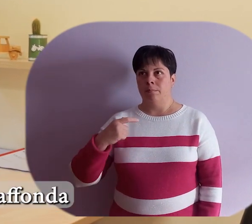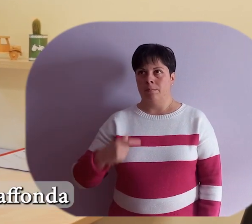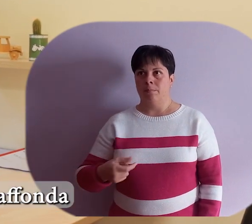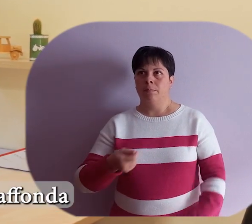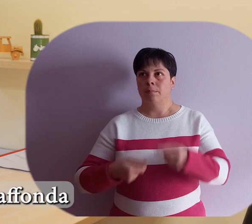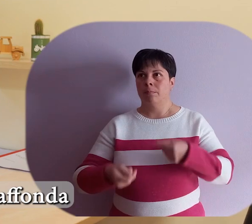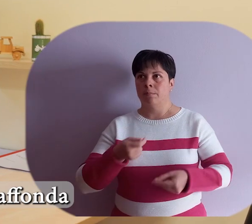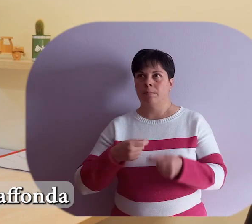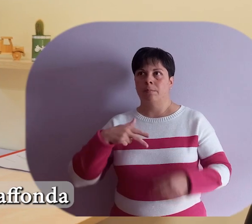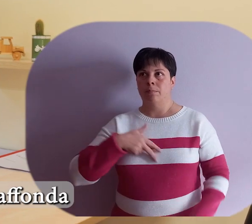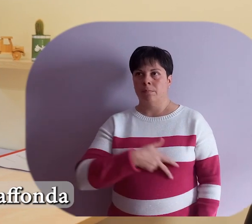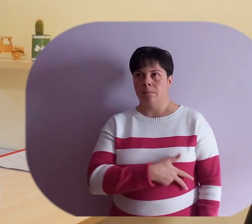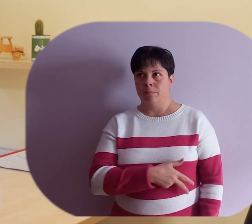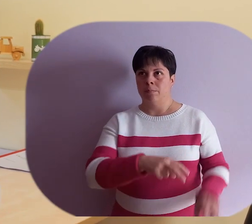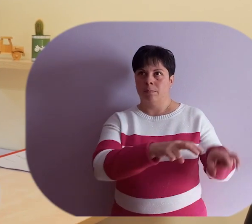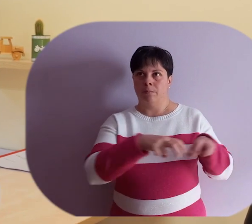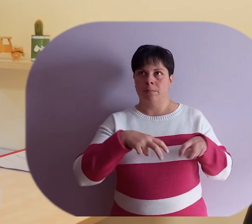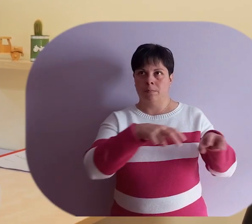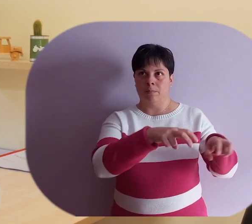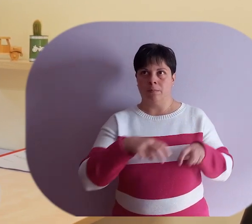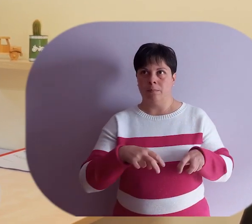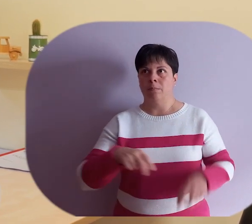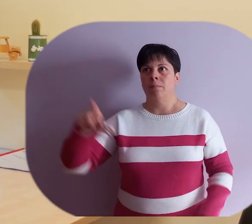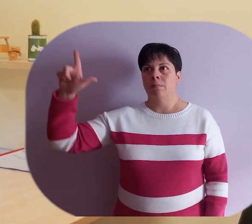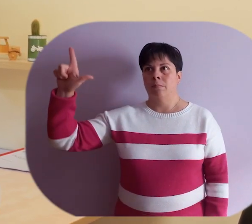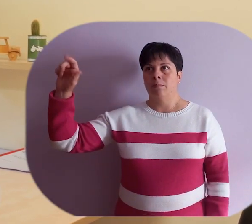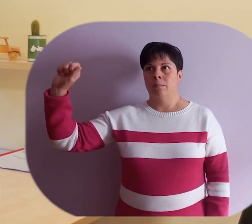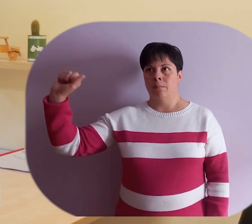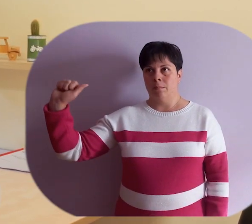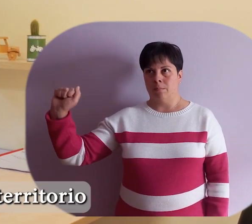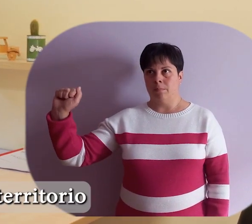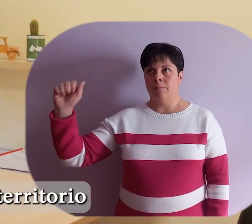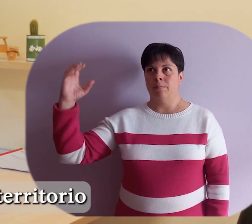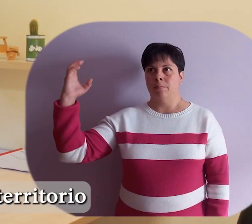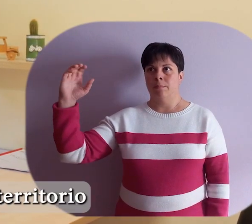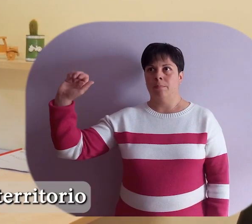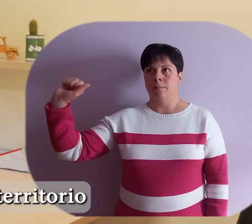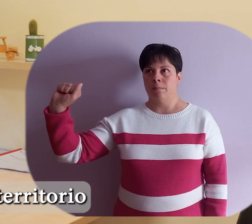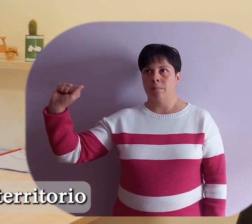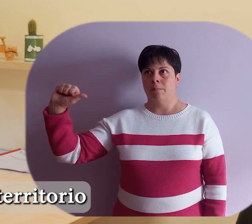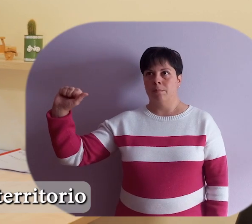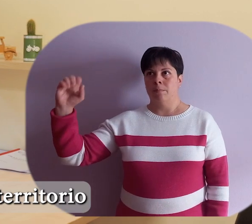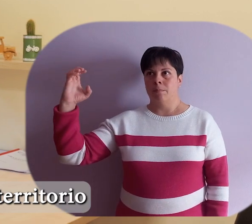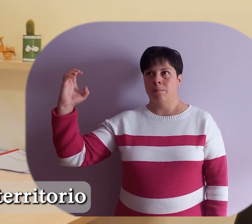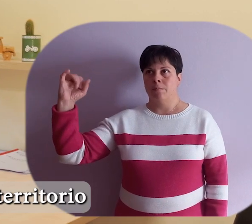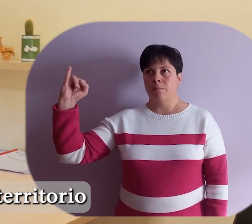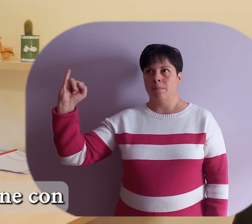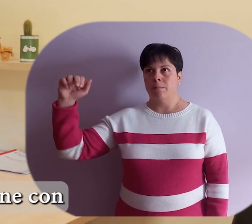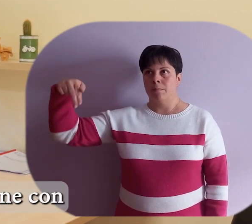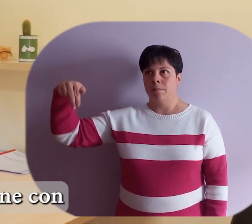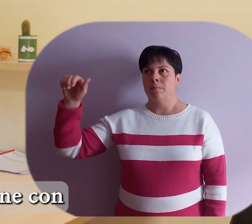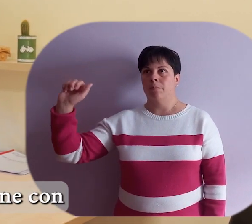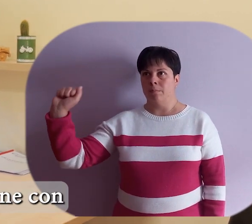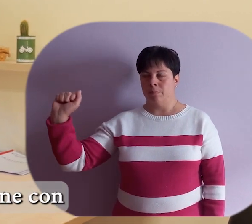La realtà della Cascina fonda le sue radici nel 1977, quando per la prima volta sul territorio